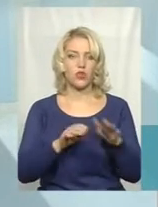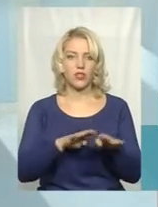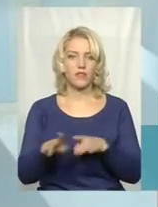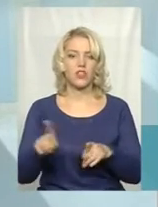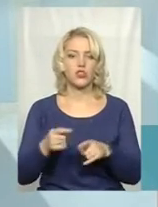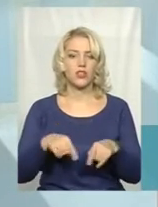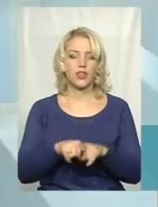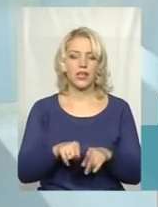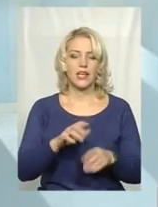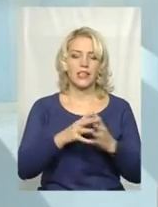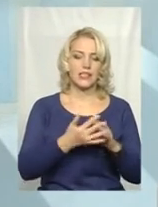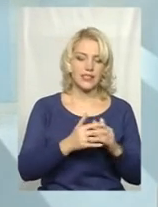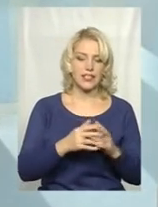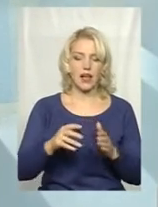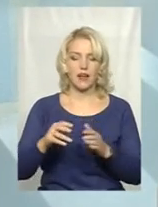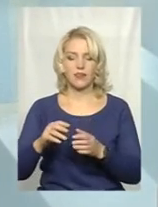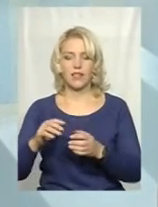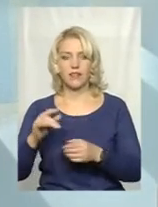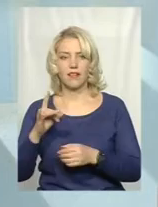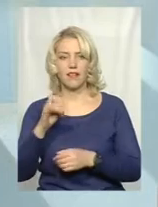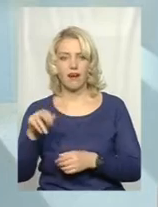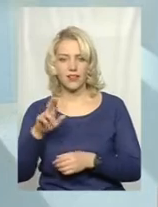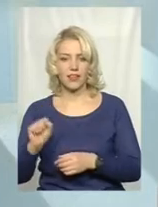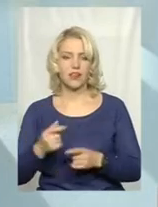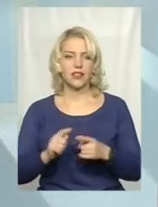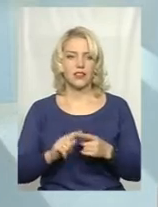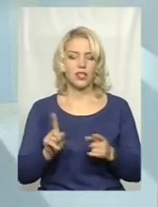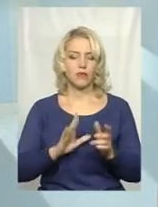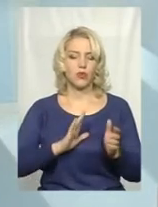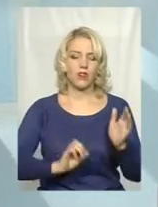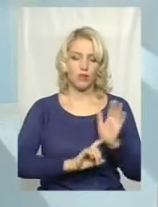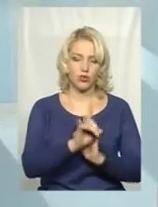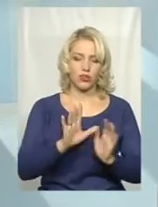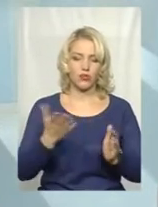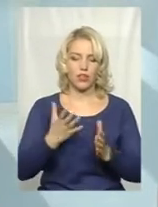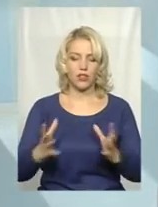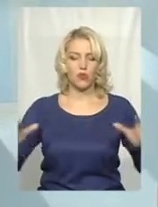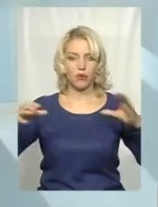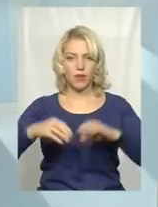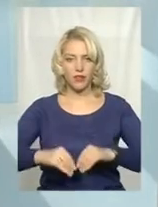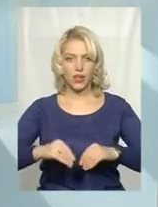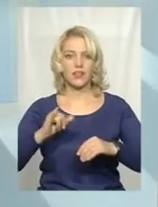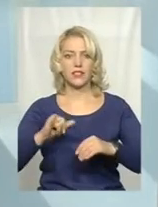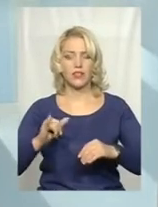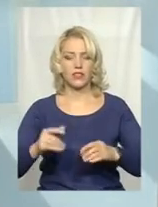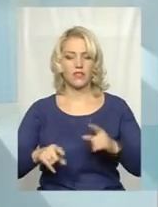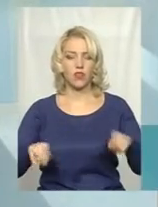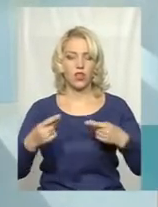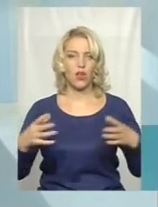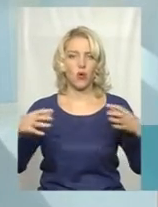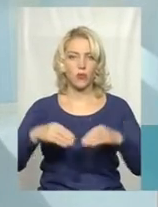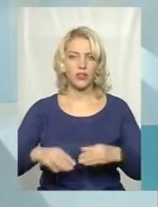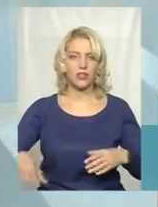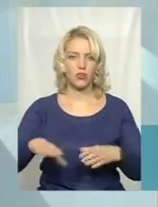Це сільська, селищна, міська. Тобто, ті, які були на самому початку, які об'єдналися і створили об'єднані територіальні громади. От саме за такими